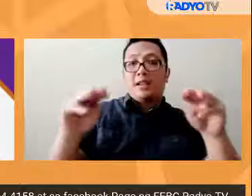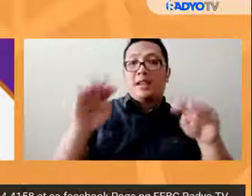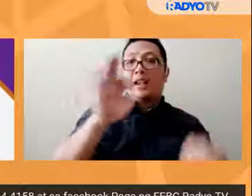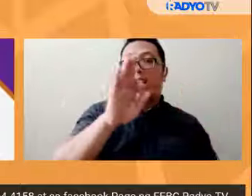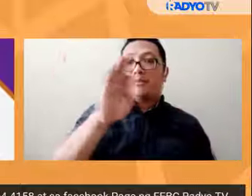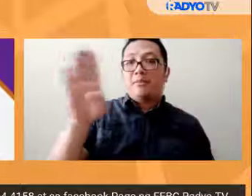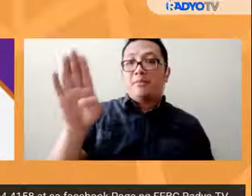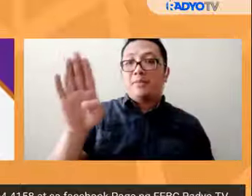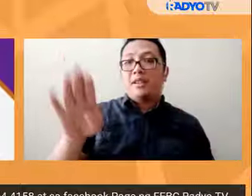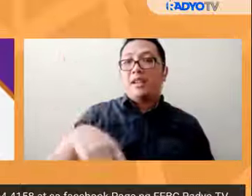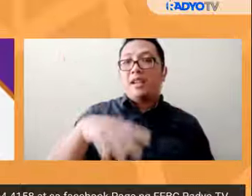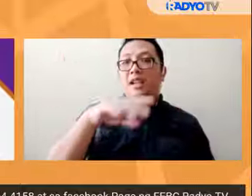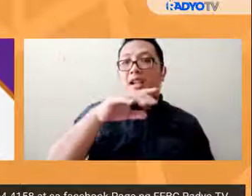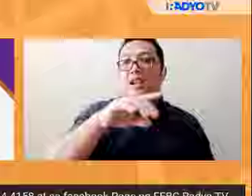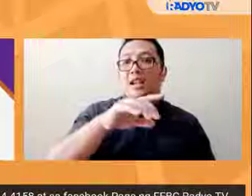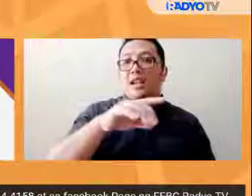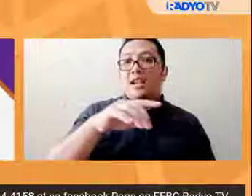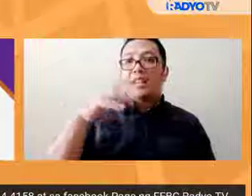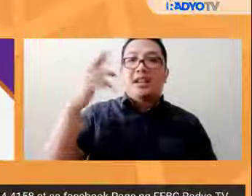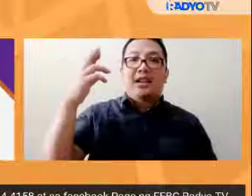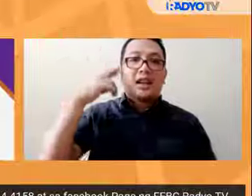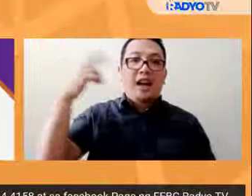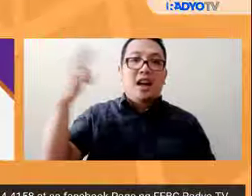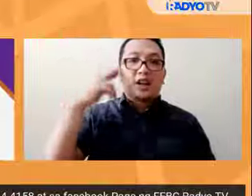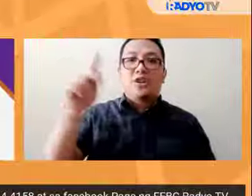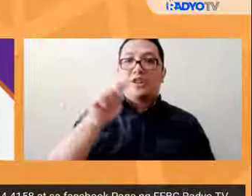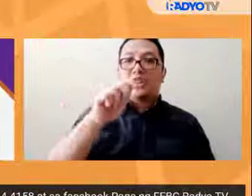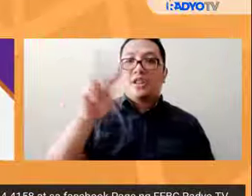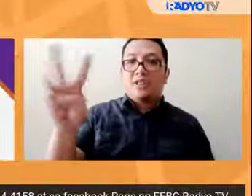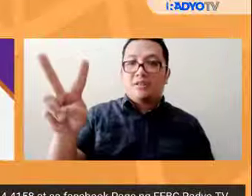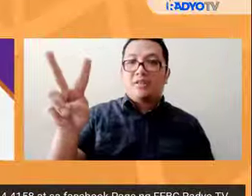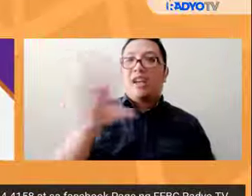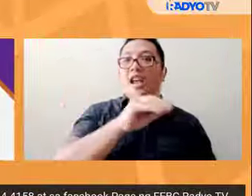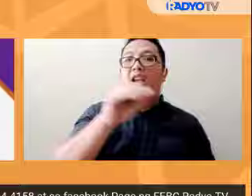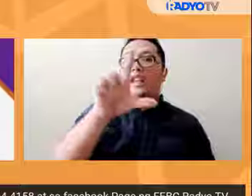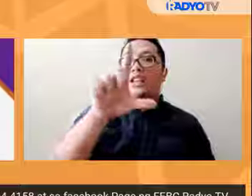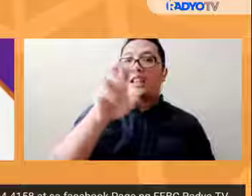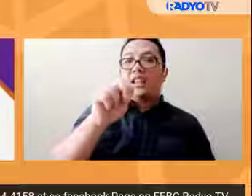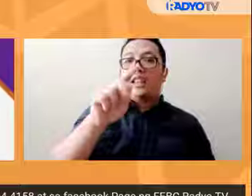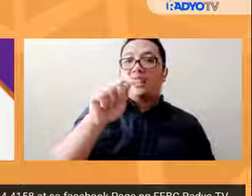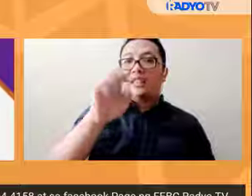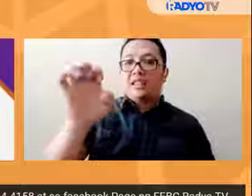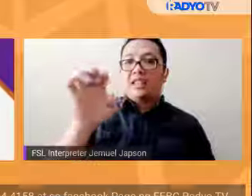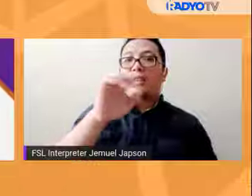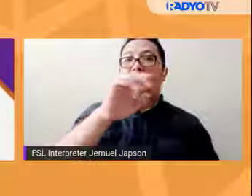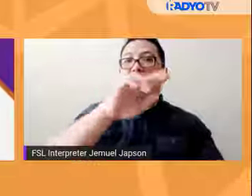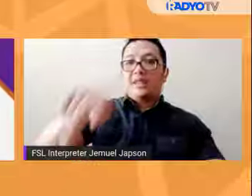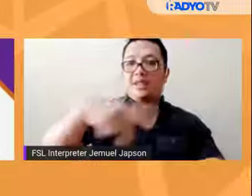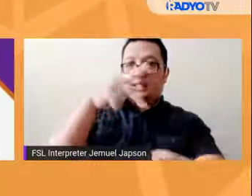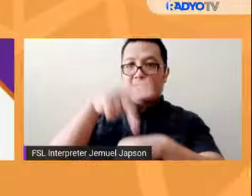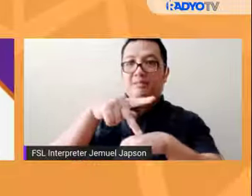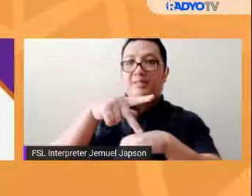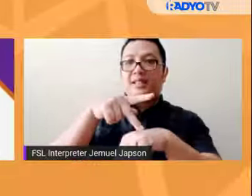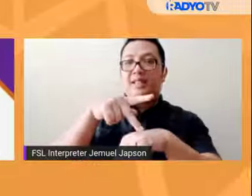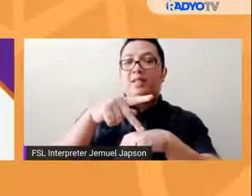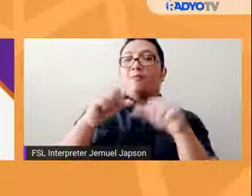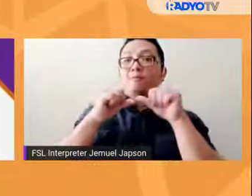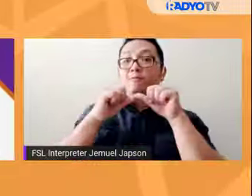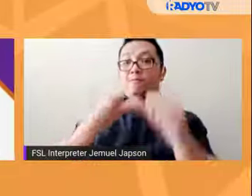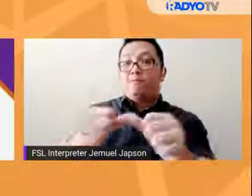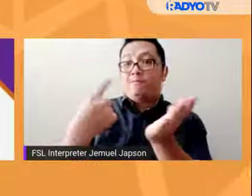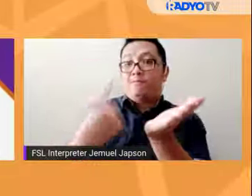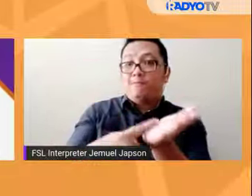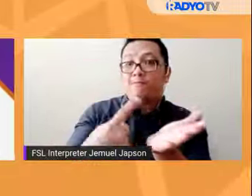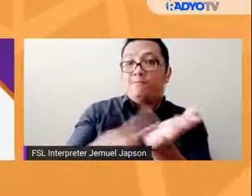DZAS Radio TV at Lente, Philippine. Upang ipagpatuloy ng pag-usapan ang